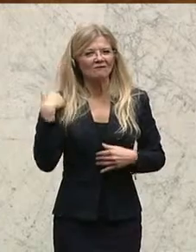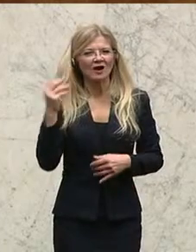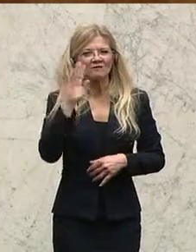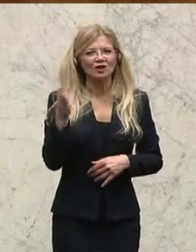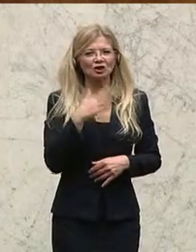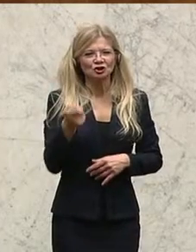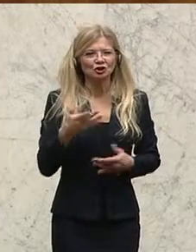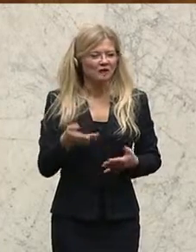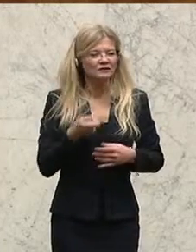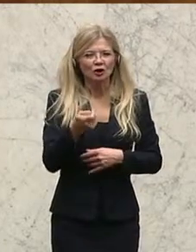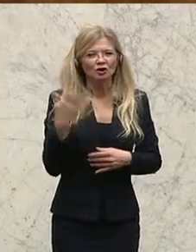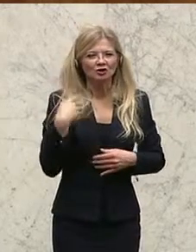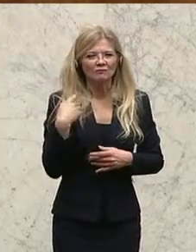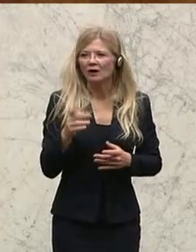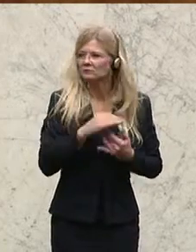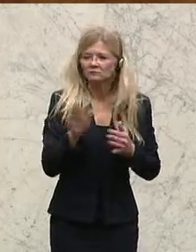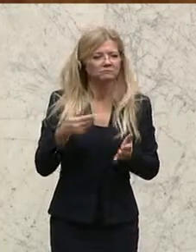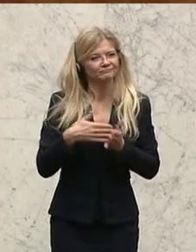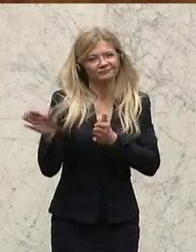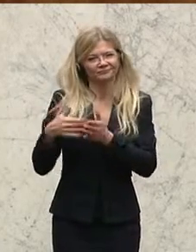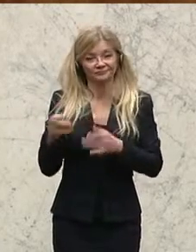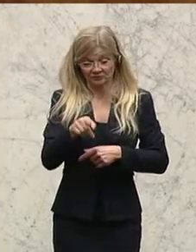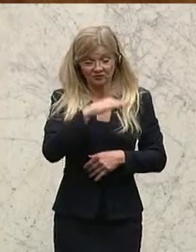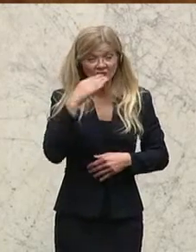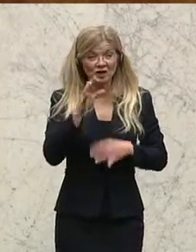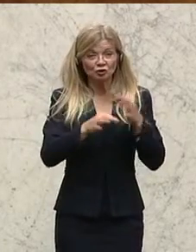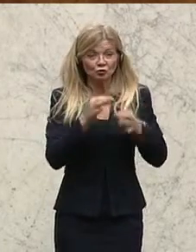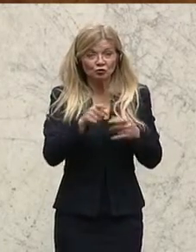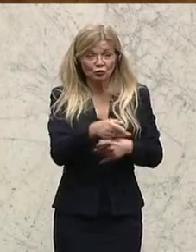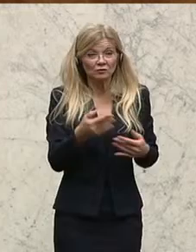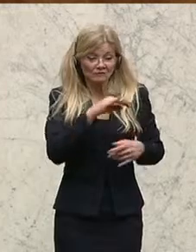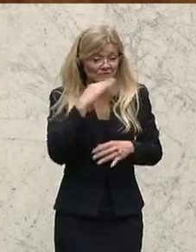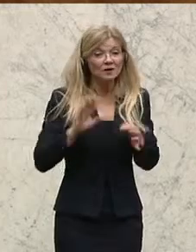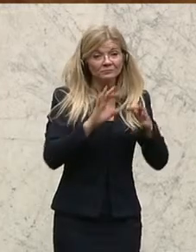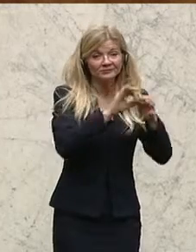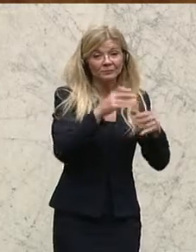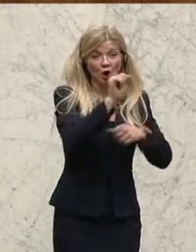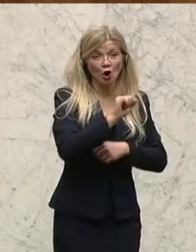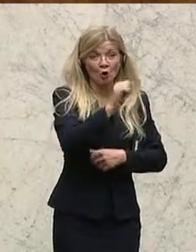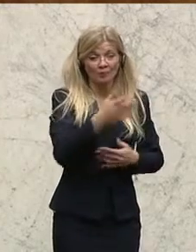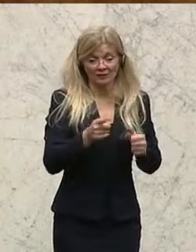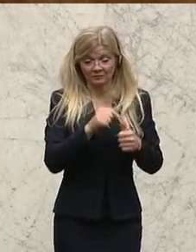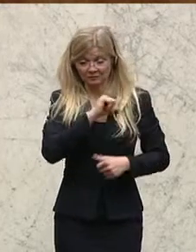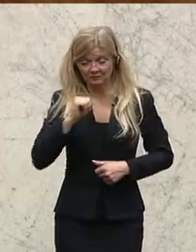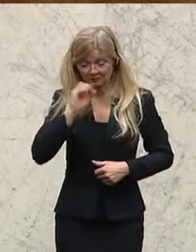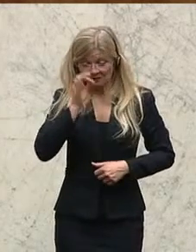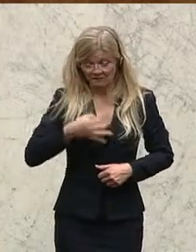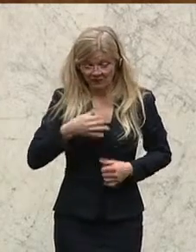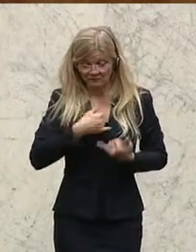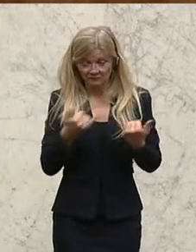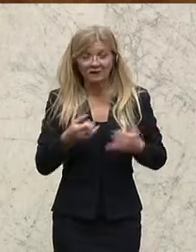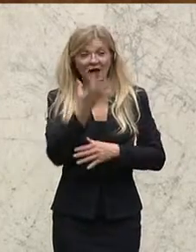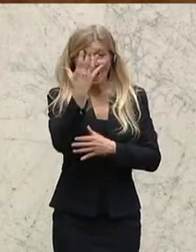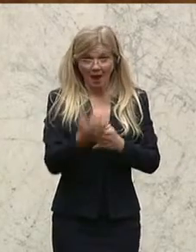teilen, das hat sehr, sehr viel damit zu tun. Und das hat auch sehr, sehr viel mit Europa zu tun. Weil wenn man sich die Frage stellt, ob man jetzt eine App entwickelt, ein neues